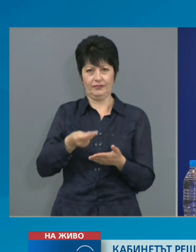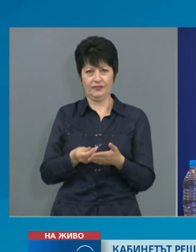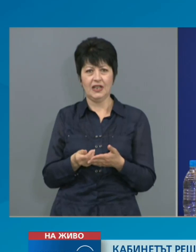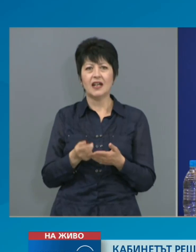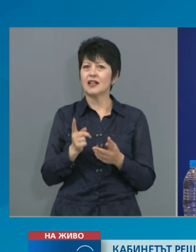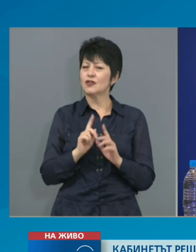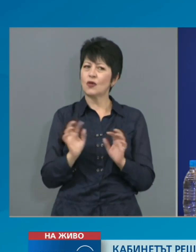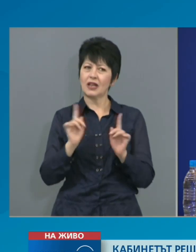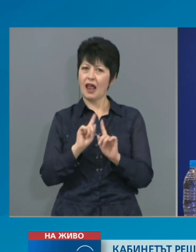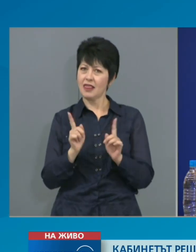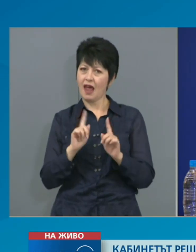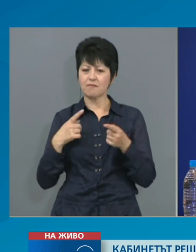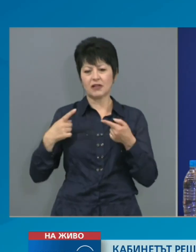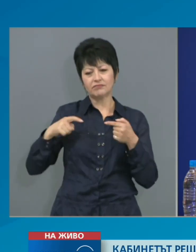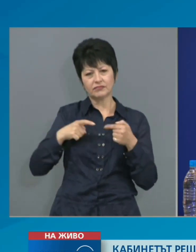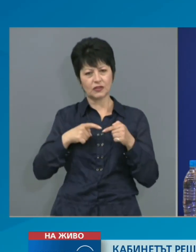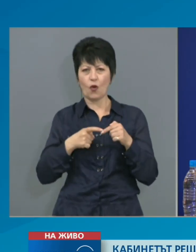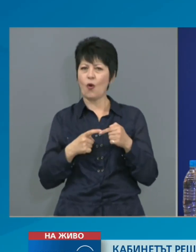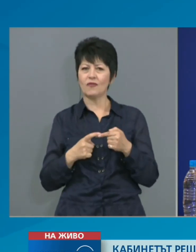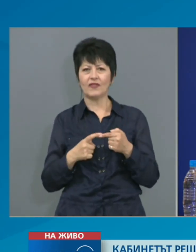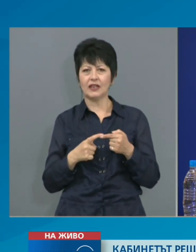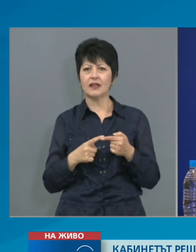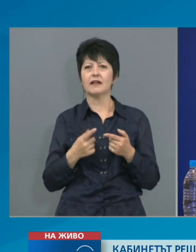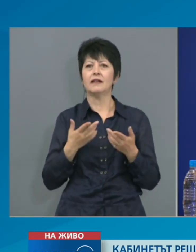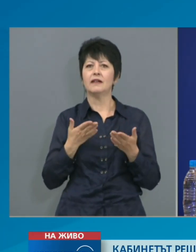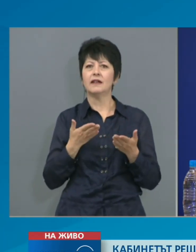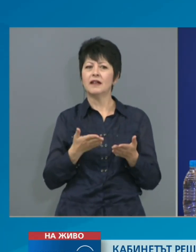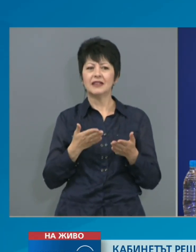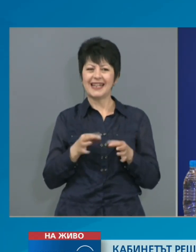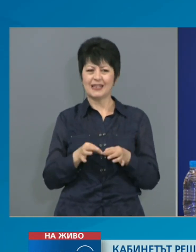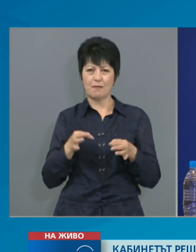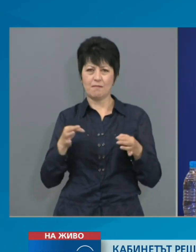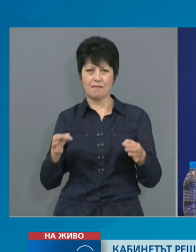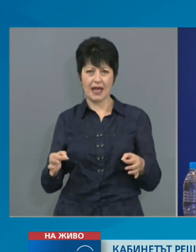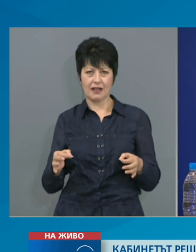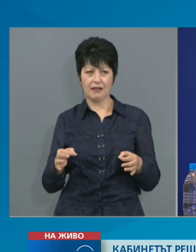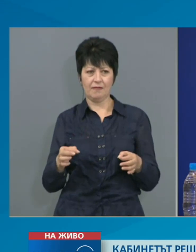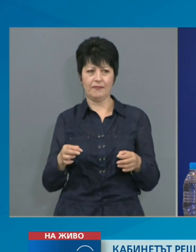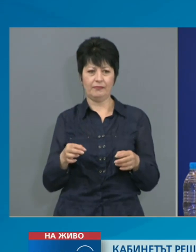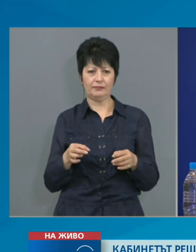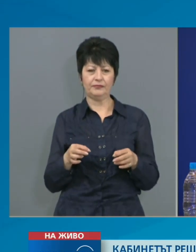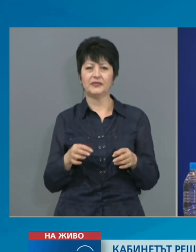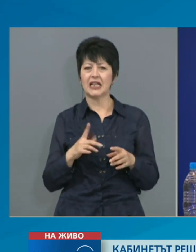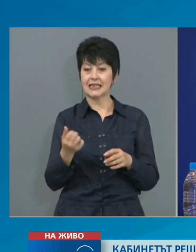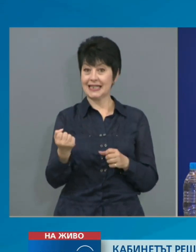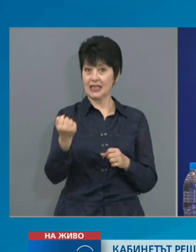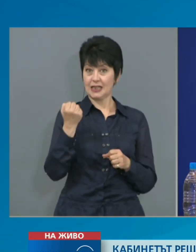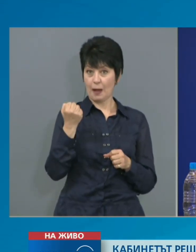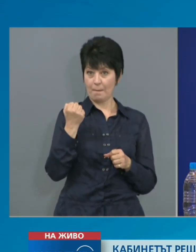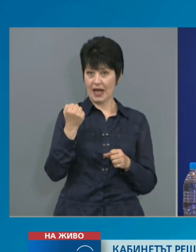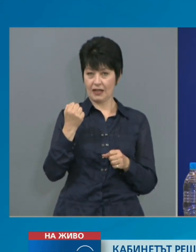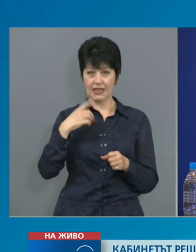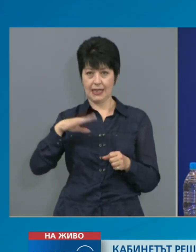конфронтира да не се конфронтират тези мерки с забраната за